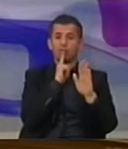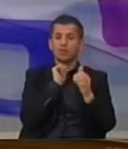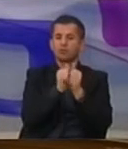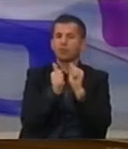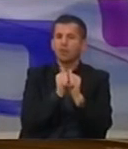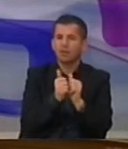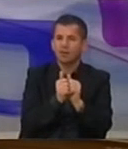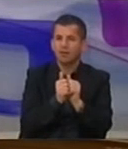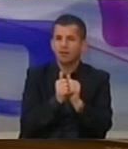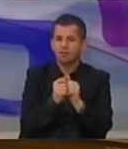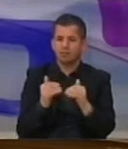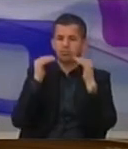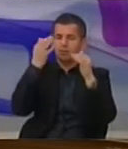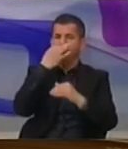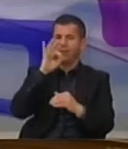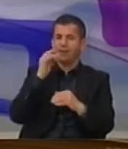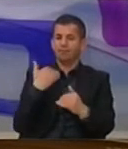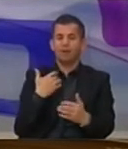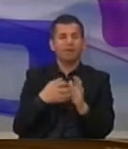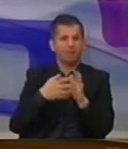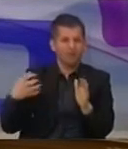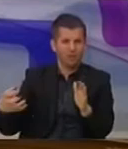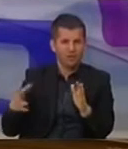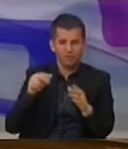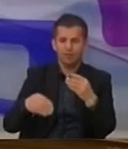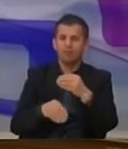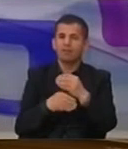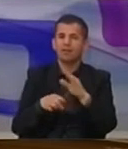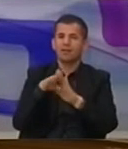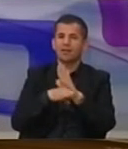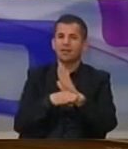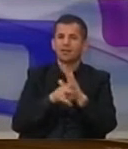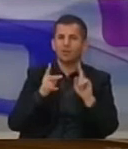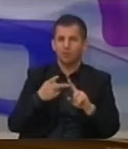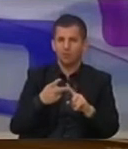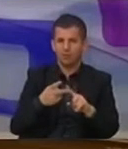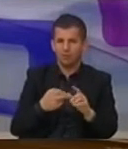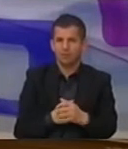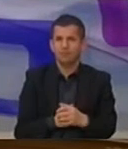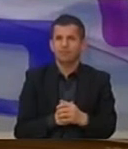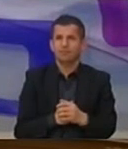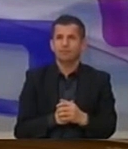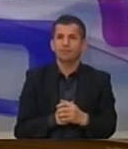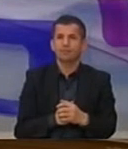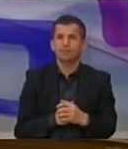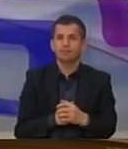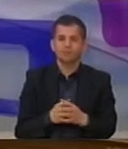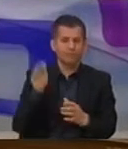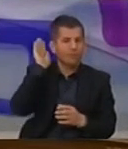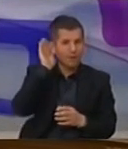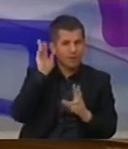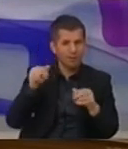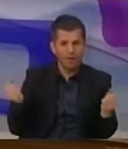sportistet kuliminant, dërsa ne po vazhdojnë të plëtësojmë legjislacionin sekundarën të fush. Ministria po